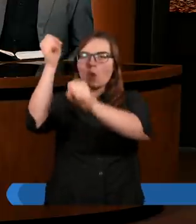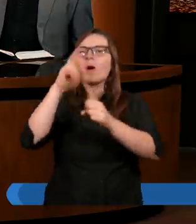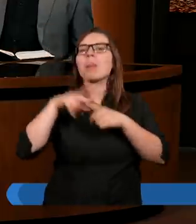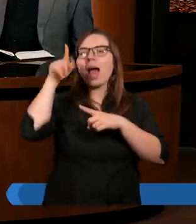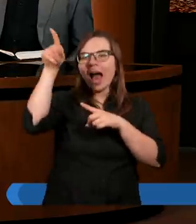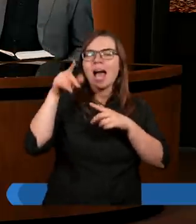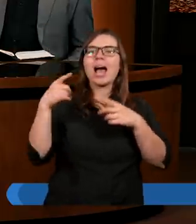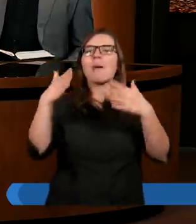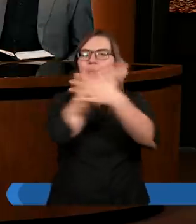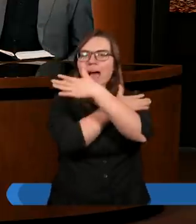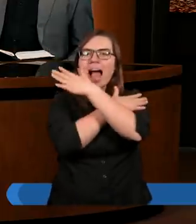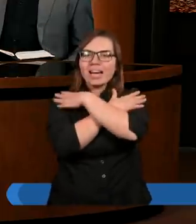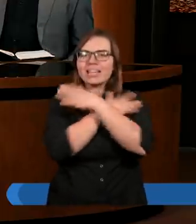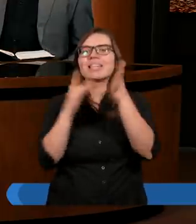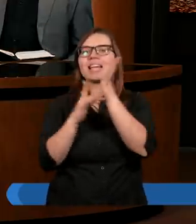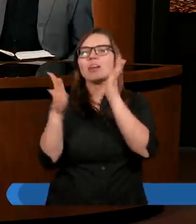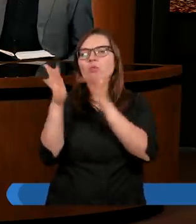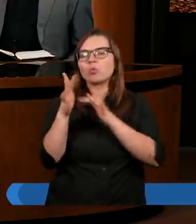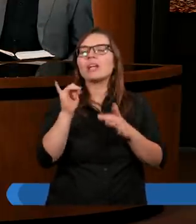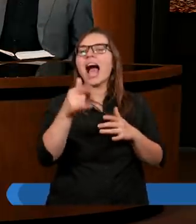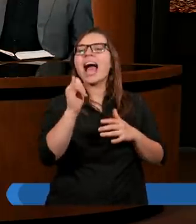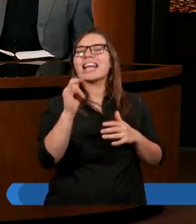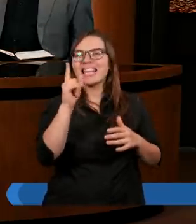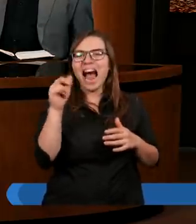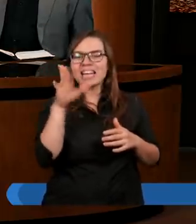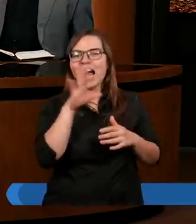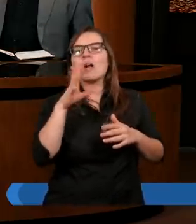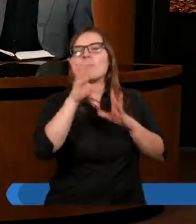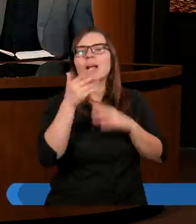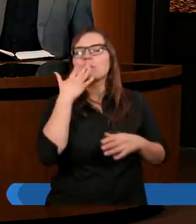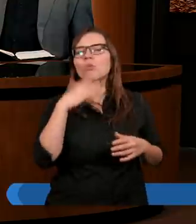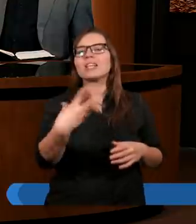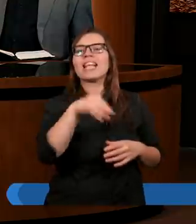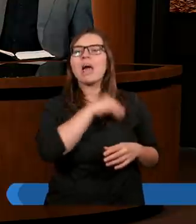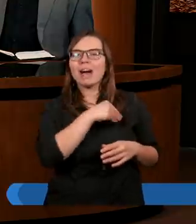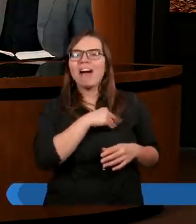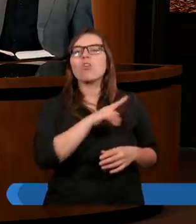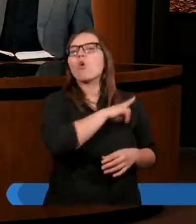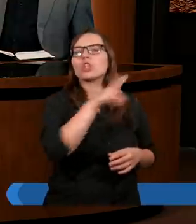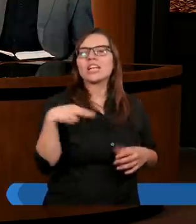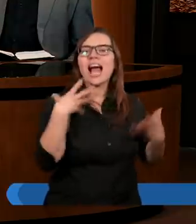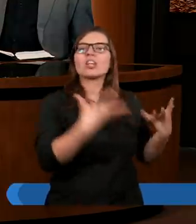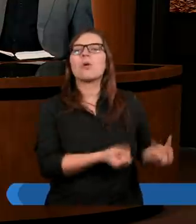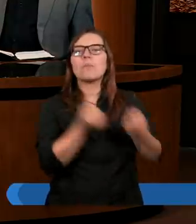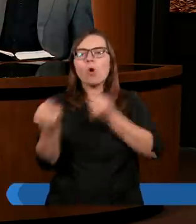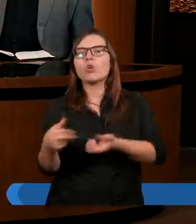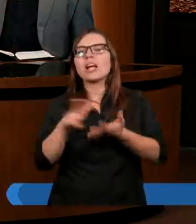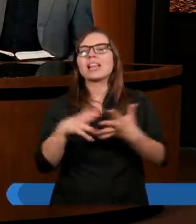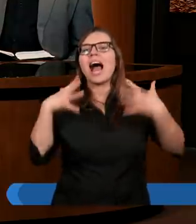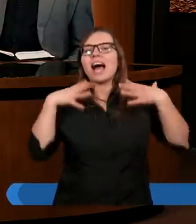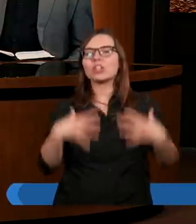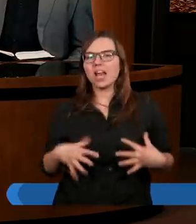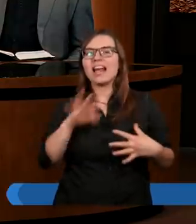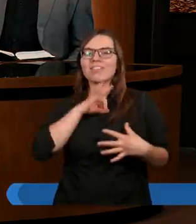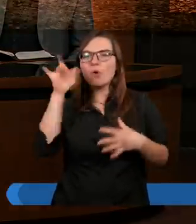siebie nasz Zbawiciel. Jak już Izajasz pięknie to mówił, on nieprawości nasze poniósł na ciele